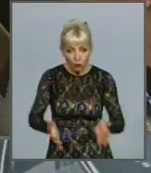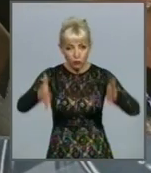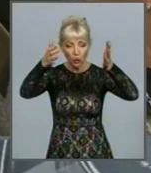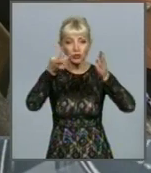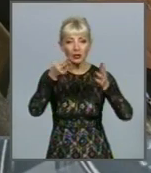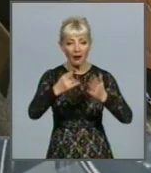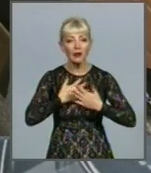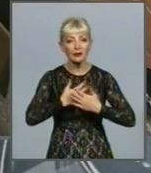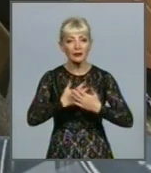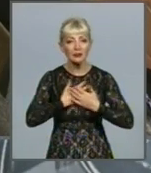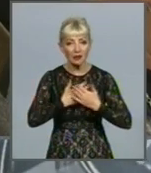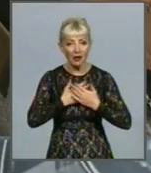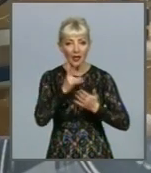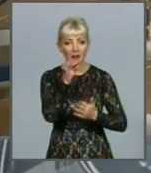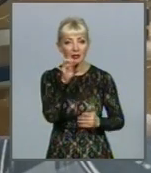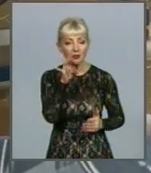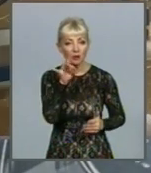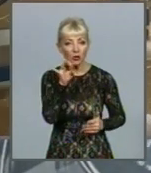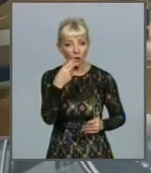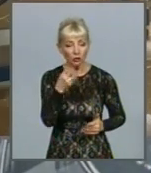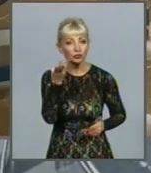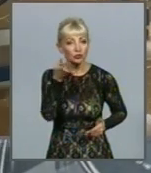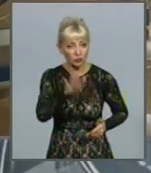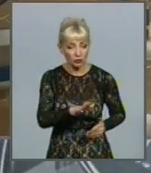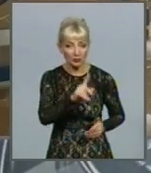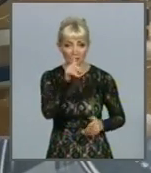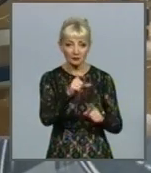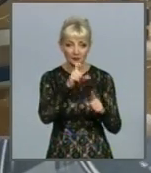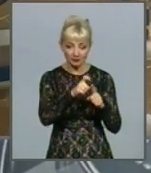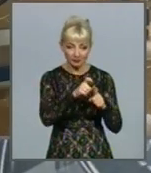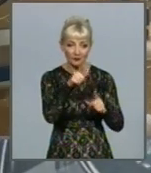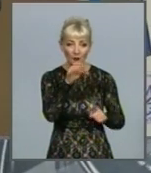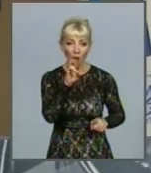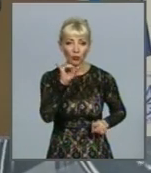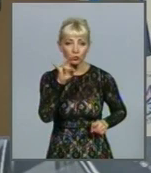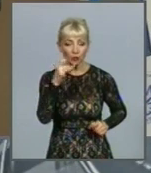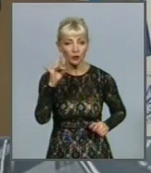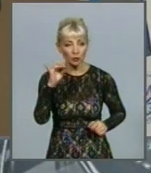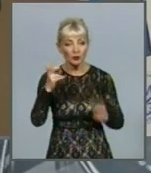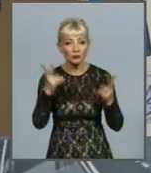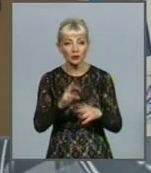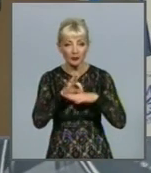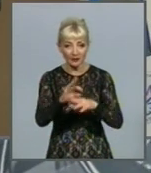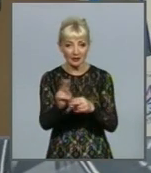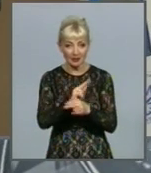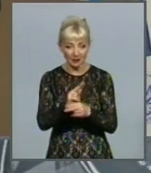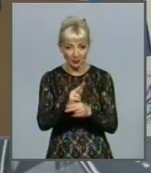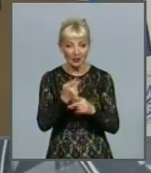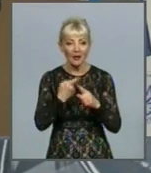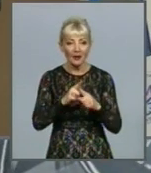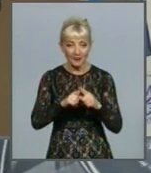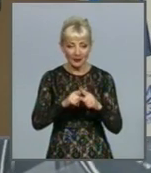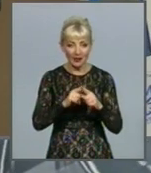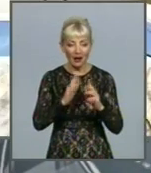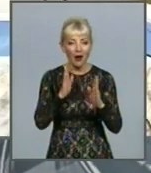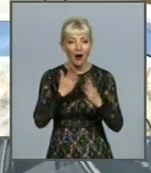в кількісті трьох. Також, за словами Світлани Горбунової-Руба, необхідно провести ремонт у системі кисневопровіда